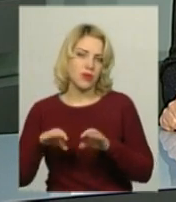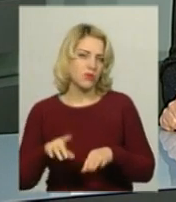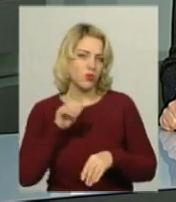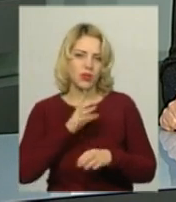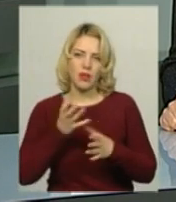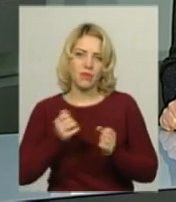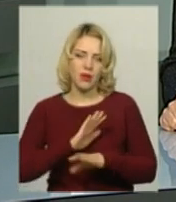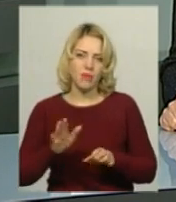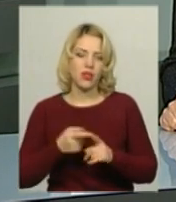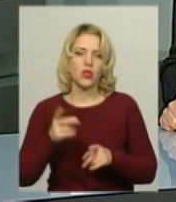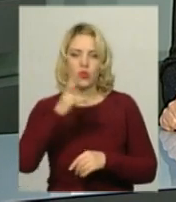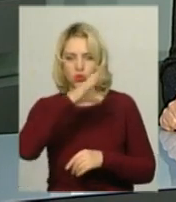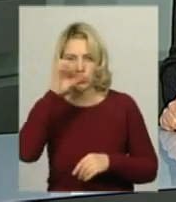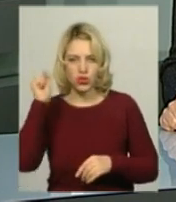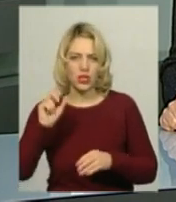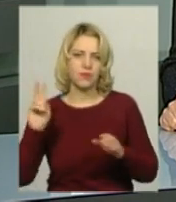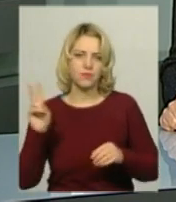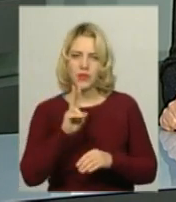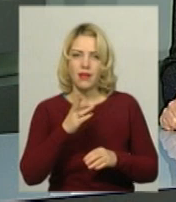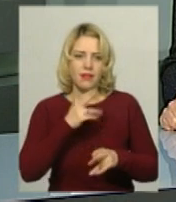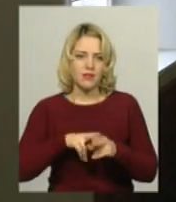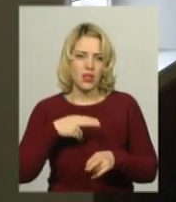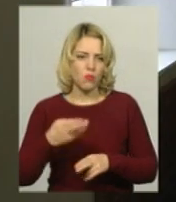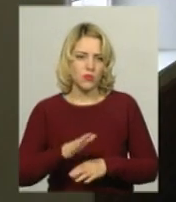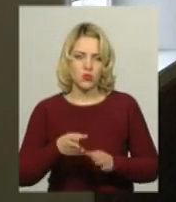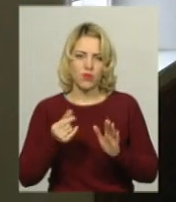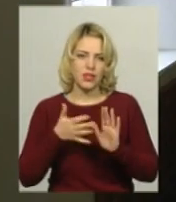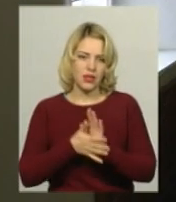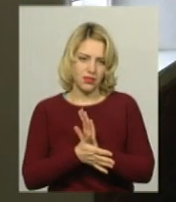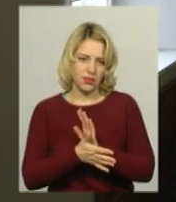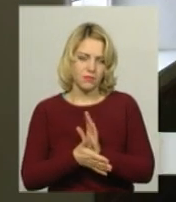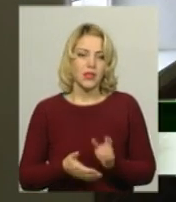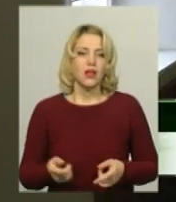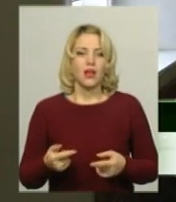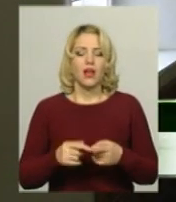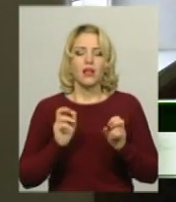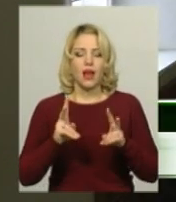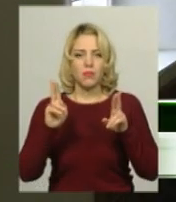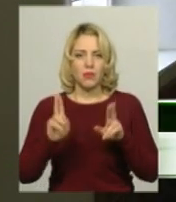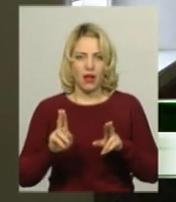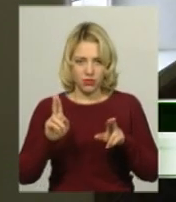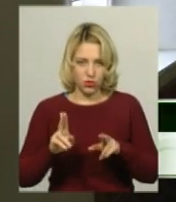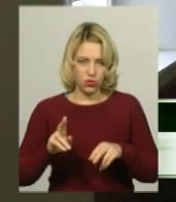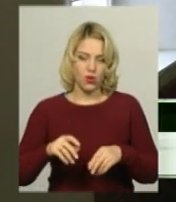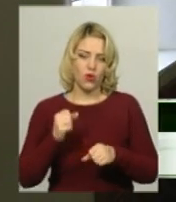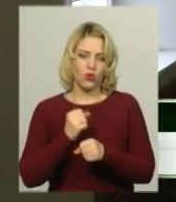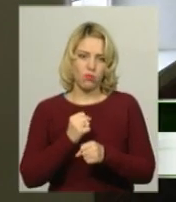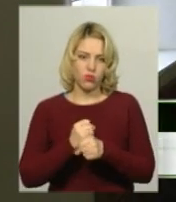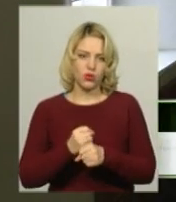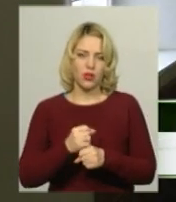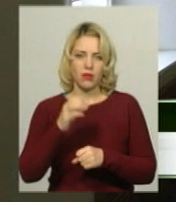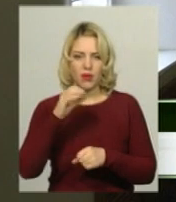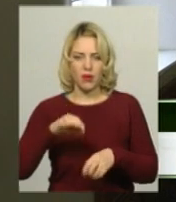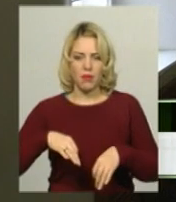пасажиропотік не компенсує витрати. Як правило, робота маршрутних транспортних засобів